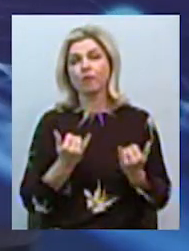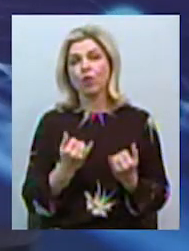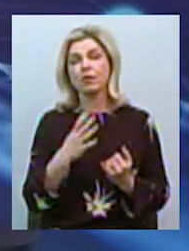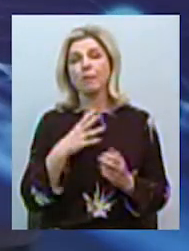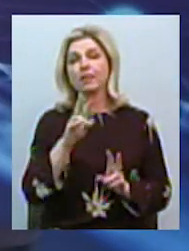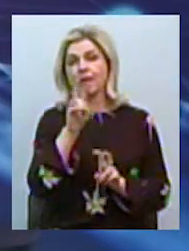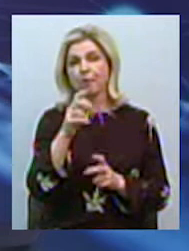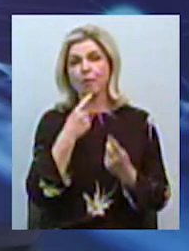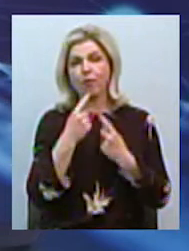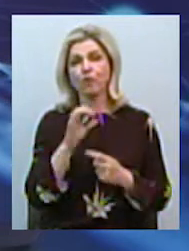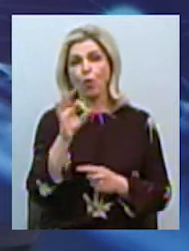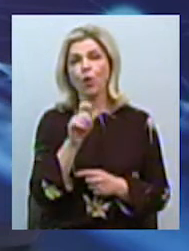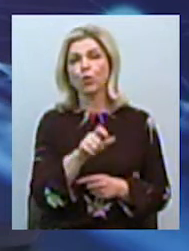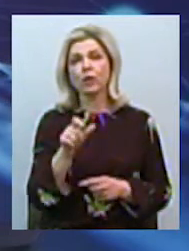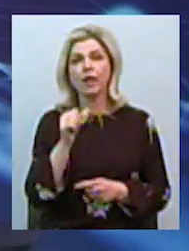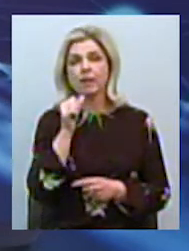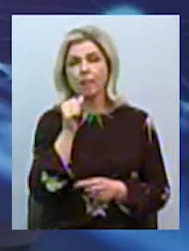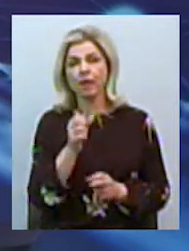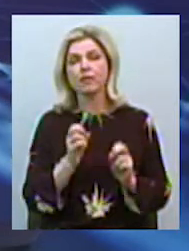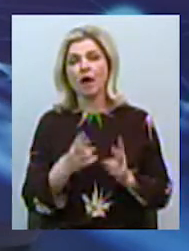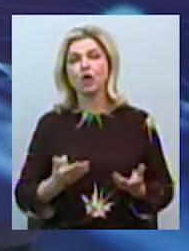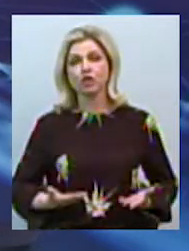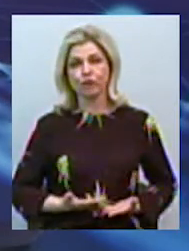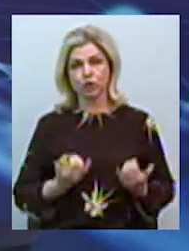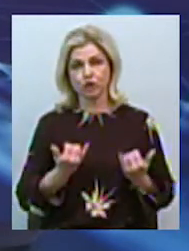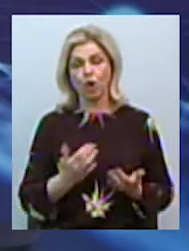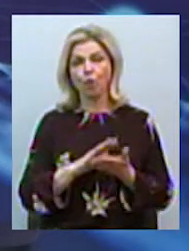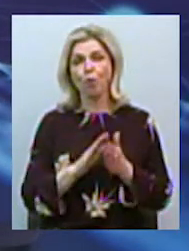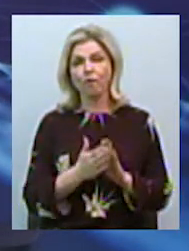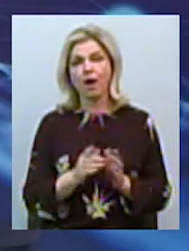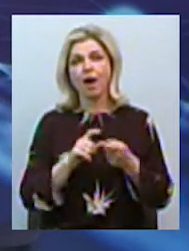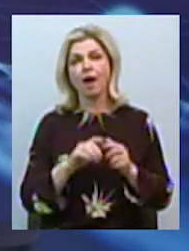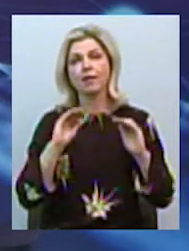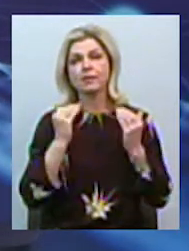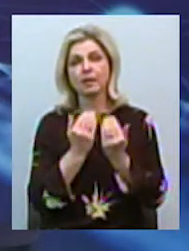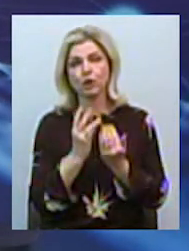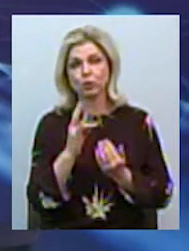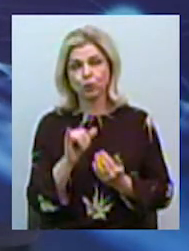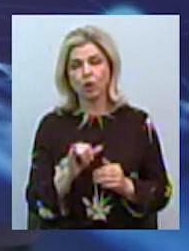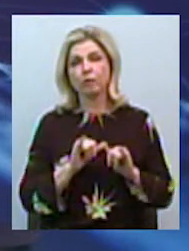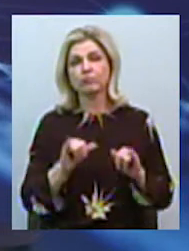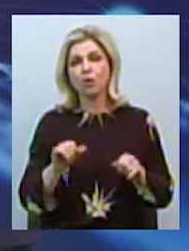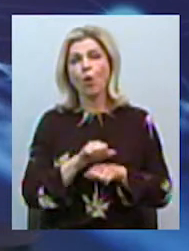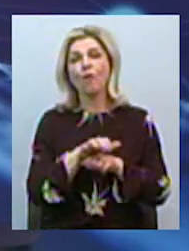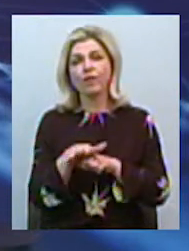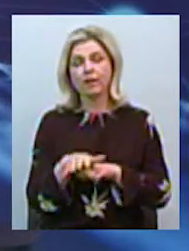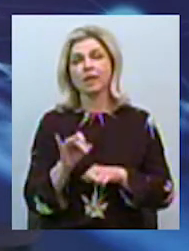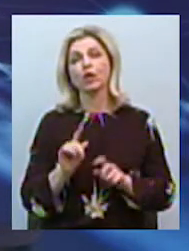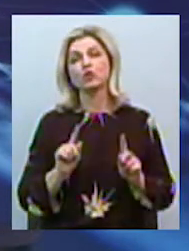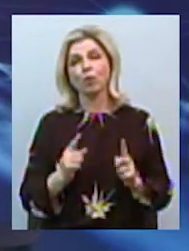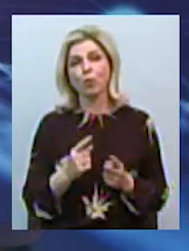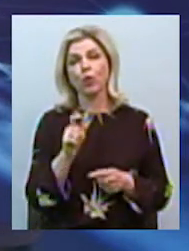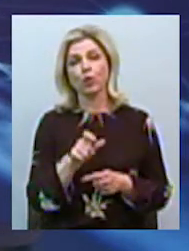про людей з діабетом, як вони наразі живуть в умовах карантину, в умовах пандемії COVID-19, і чому